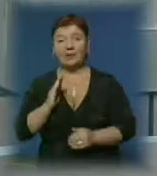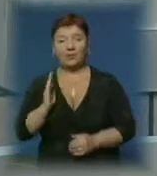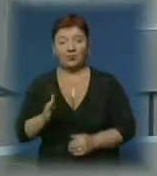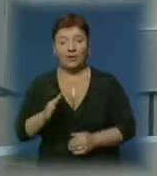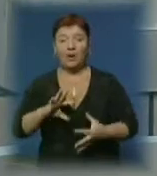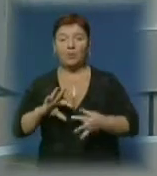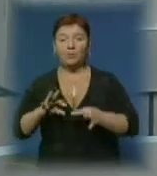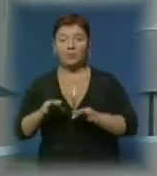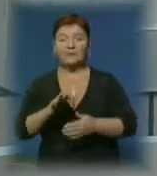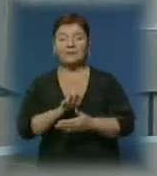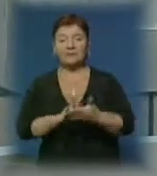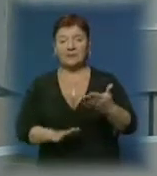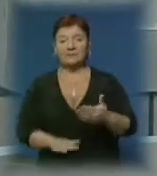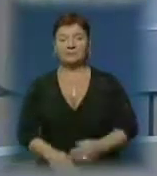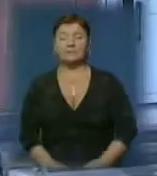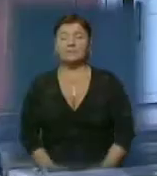Подробиці у Марії Рибченко.